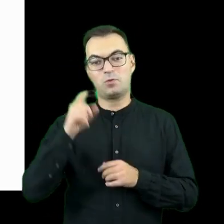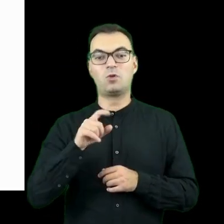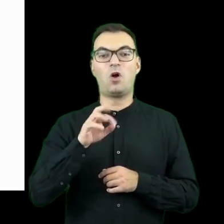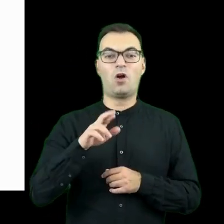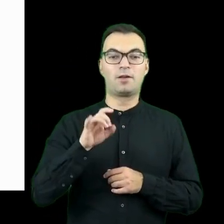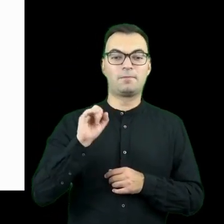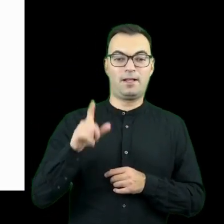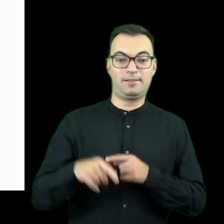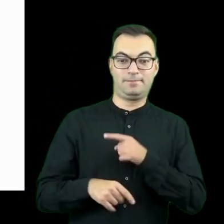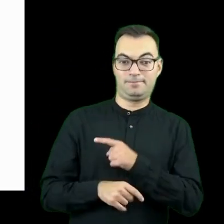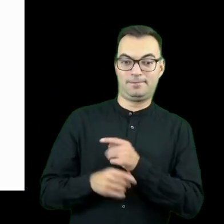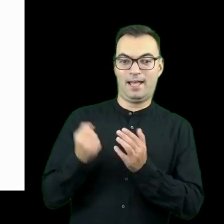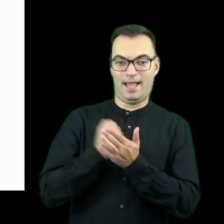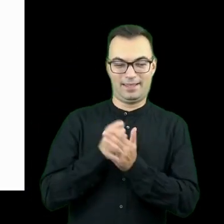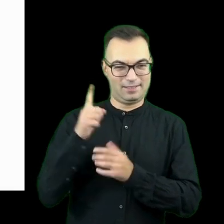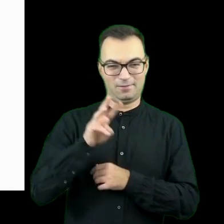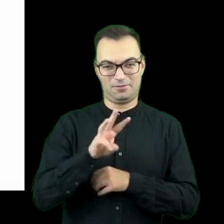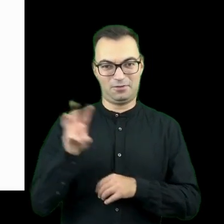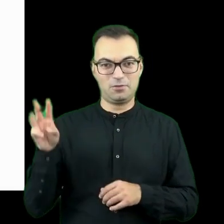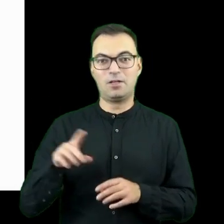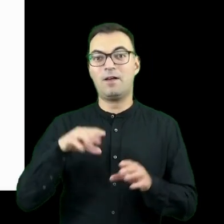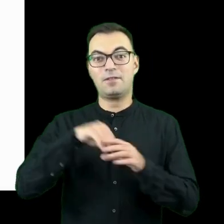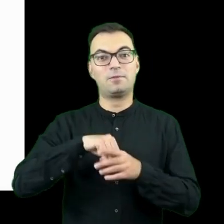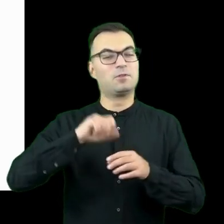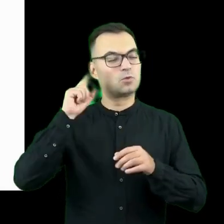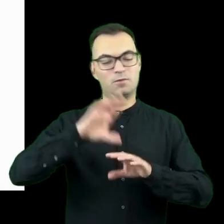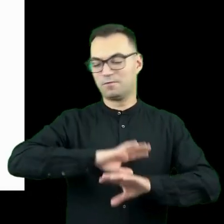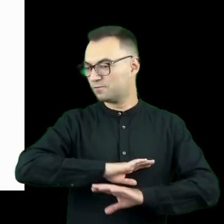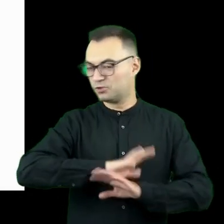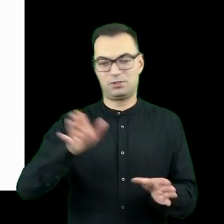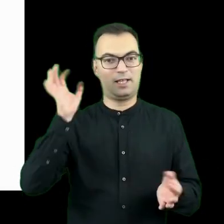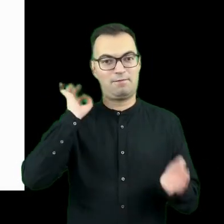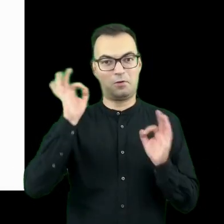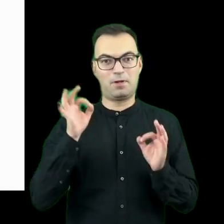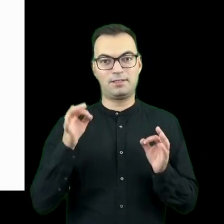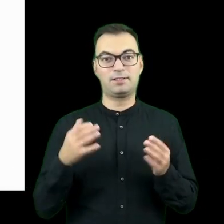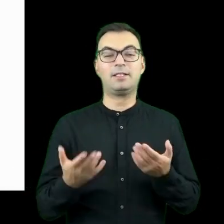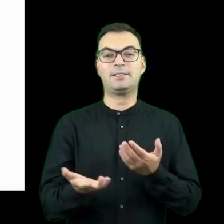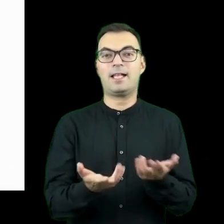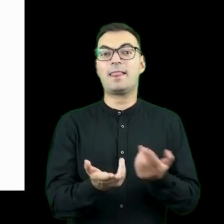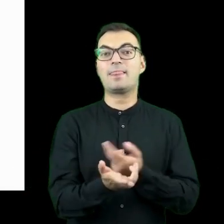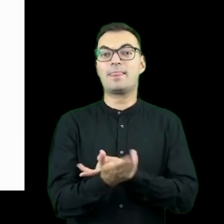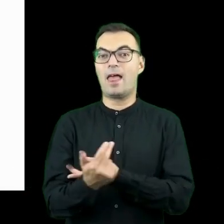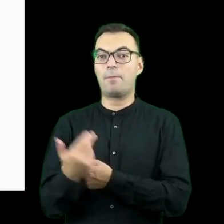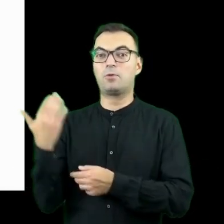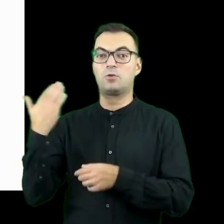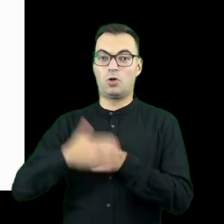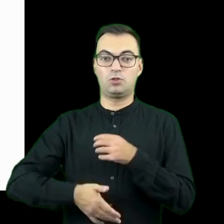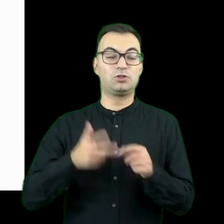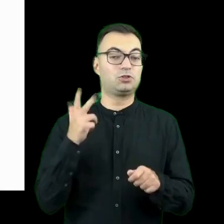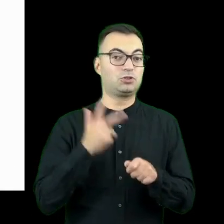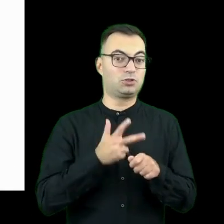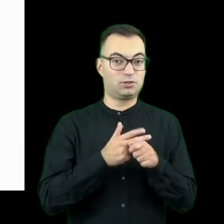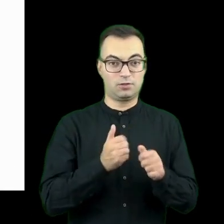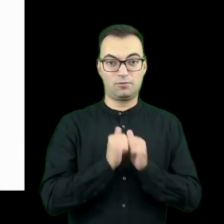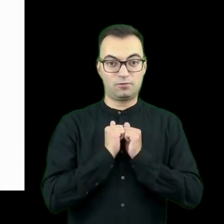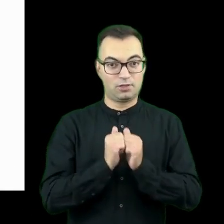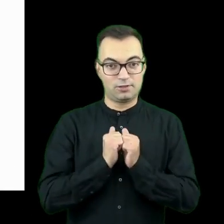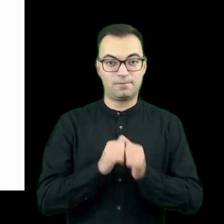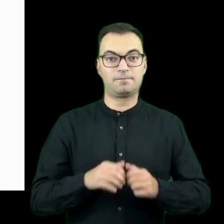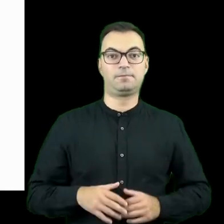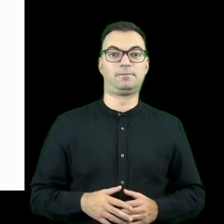.pl i tam znajdziecie wszystkie informacje o trwającym naborze do 30 września. Czekamy na